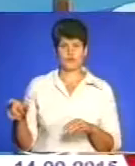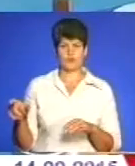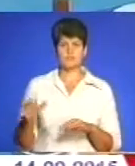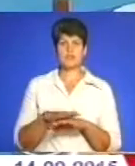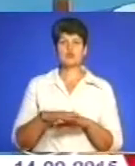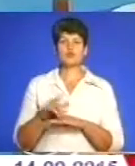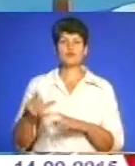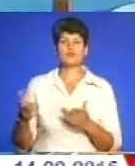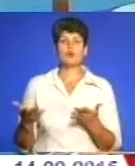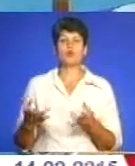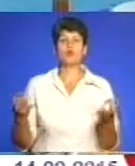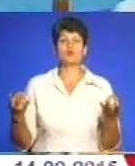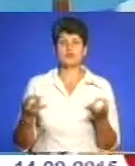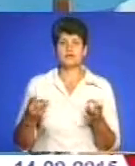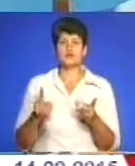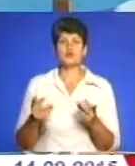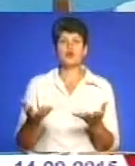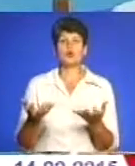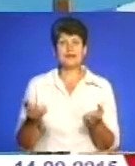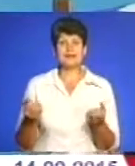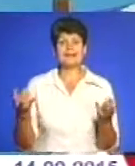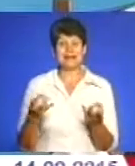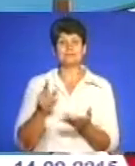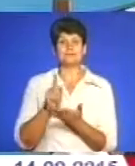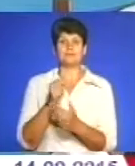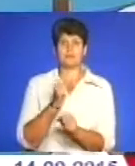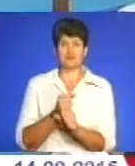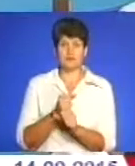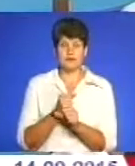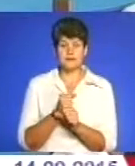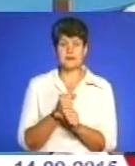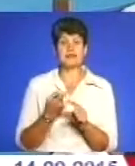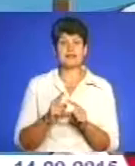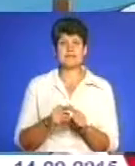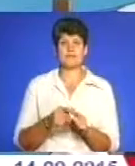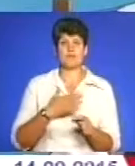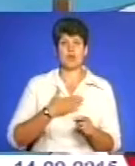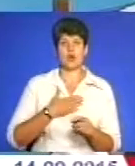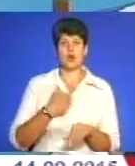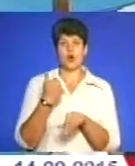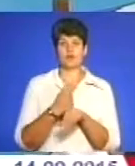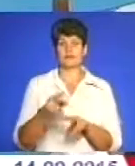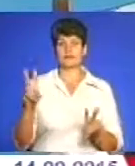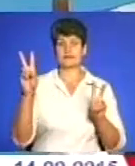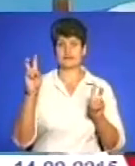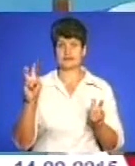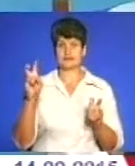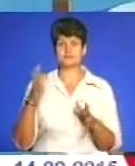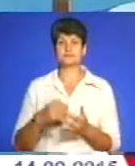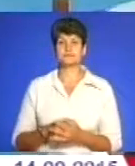в якому потрібно, щоб щось отримати, потрібно працювати. Це головна моя теза, як ідеолога цього заходу,